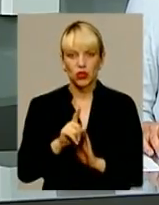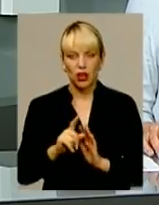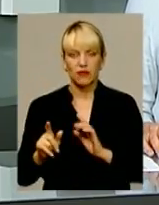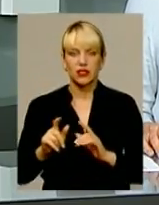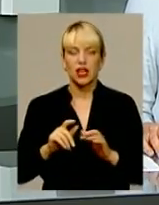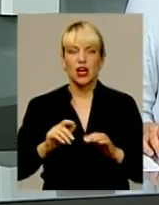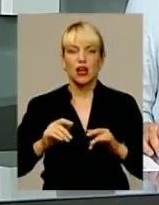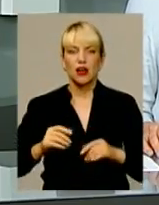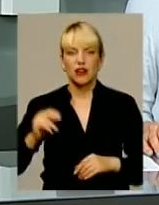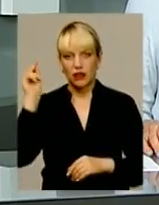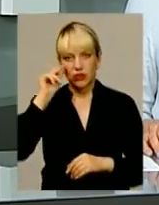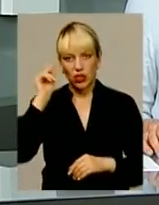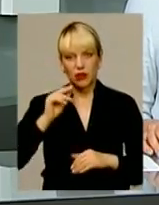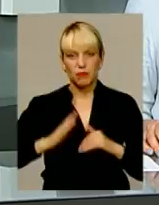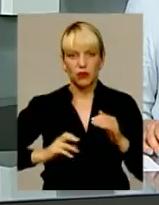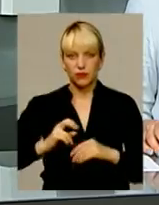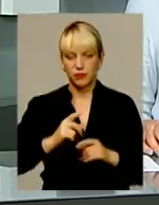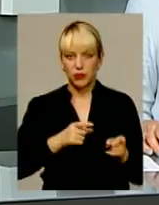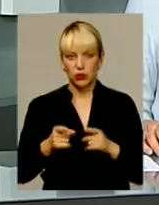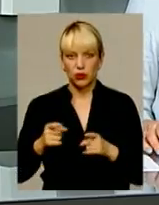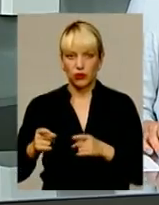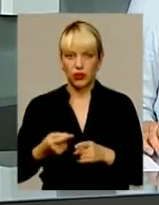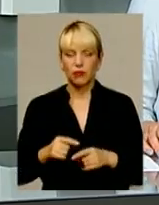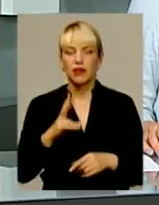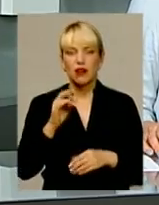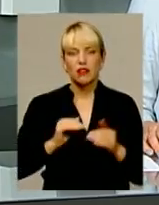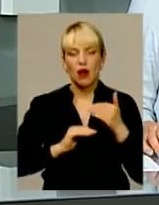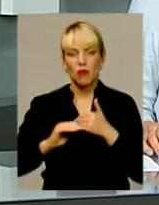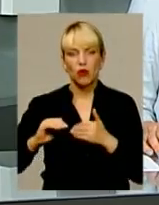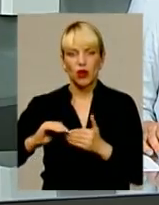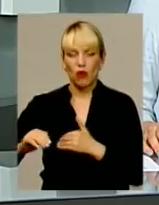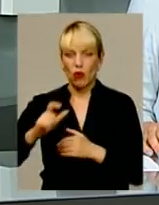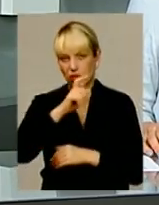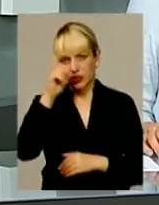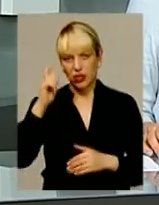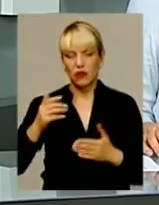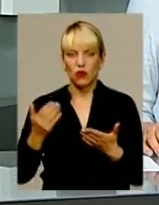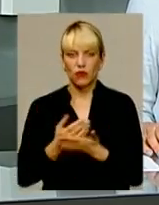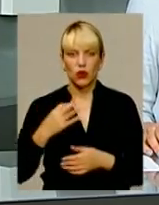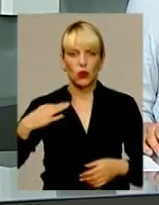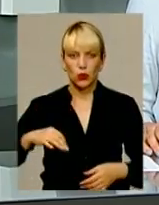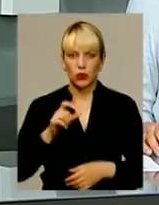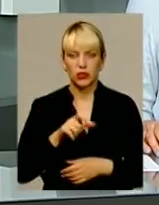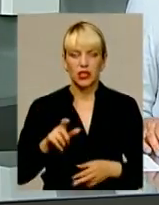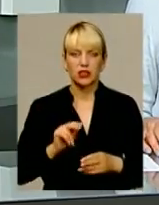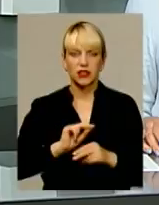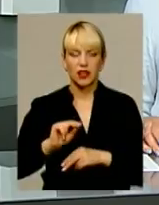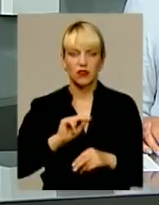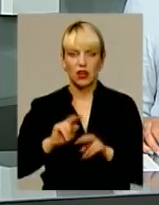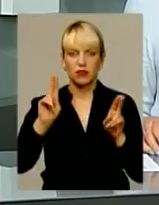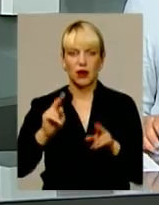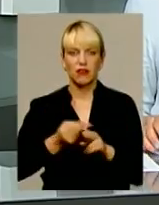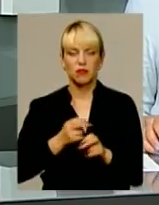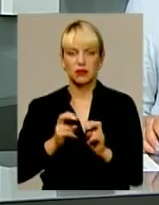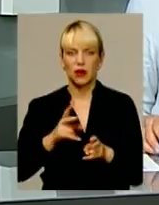курс початкової військово-професійної підготовки. На полігоні Академії новоспечених курсантів поки що навчають правил